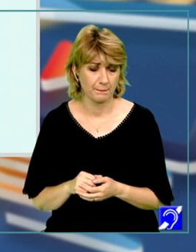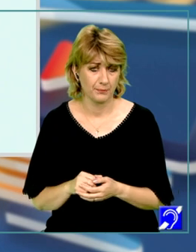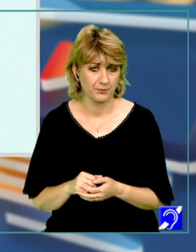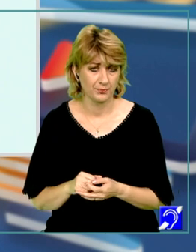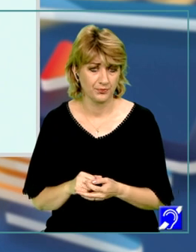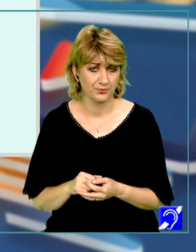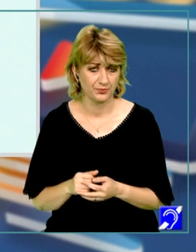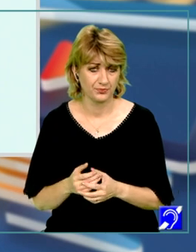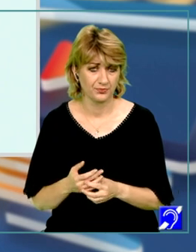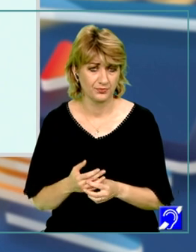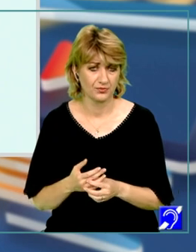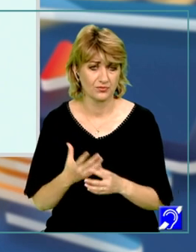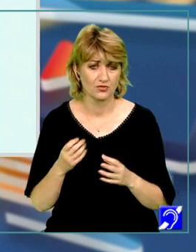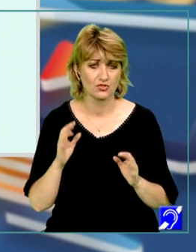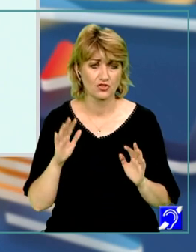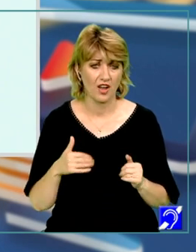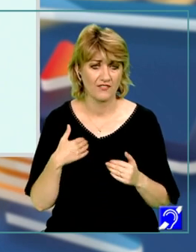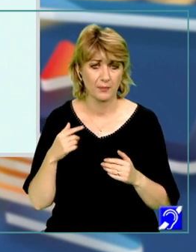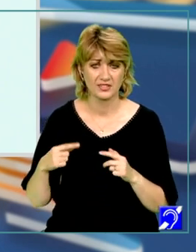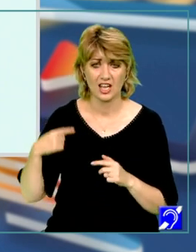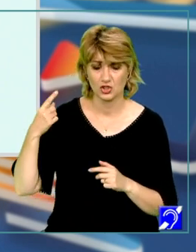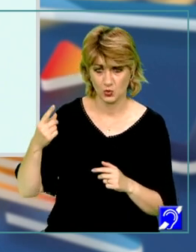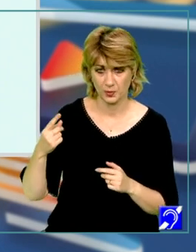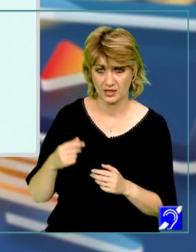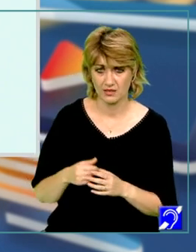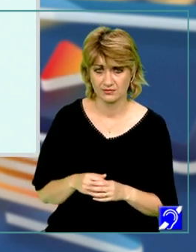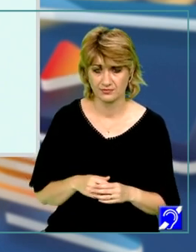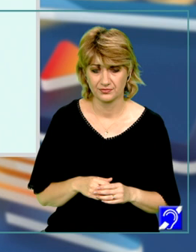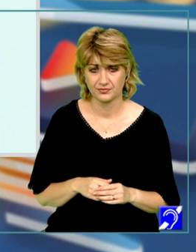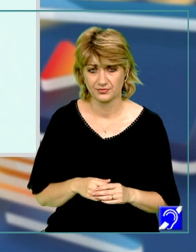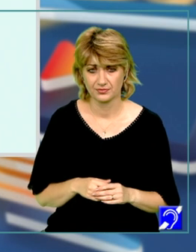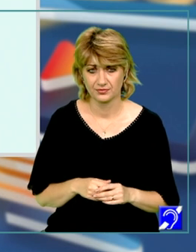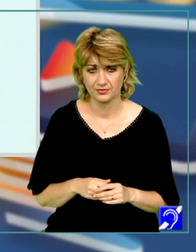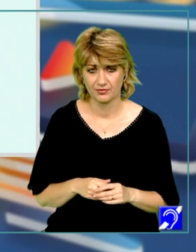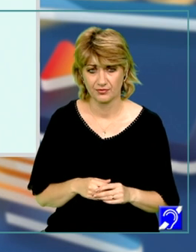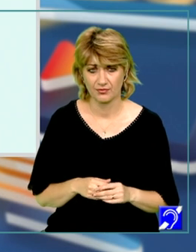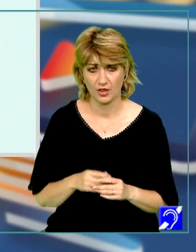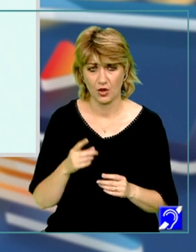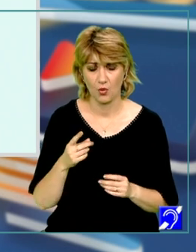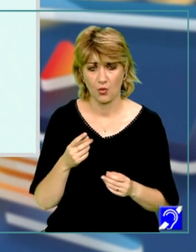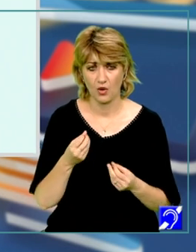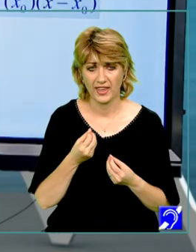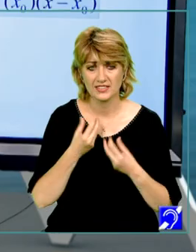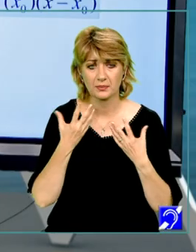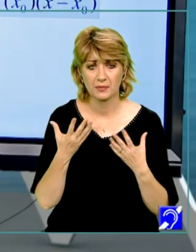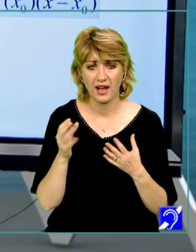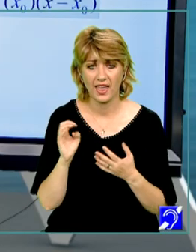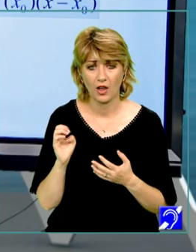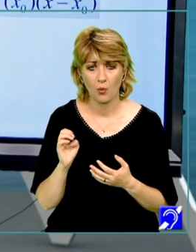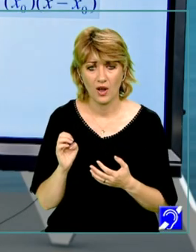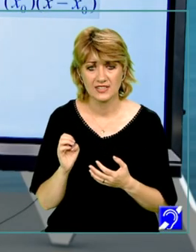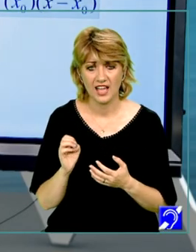Ce avem deasupra este o exprimare în ecuație a